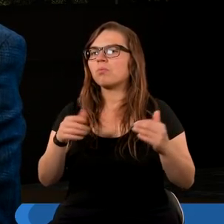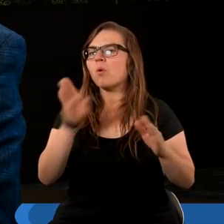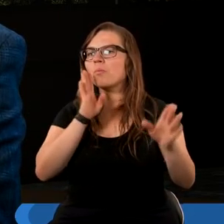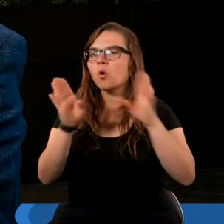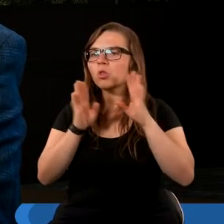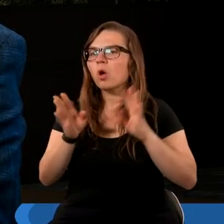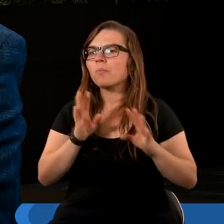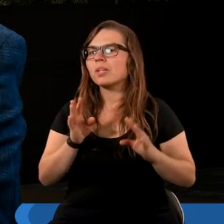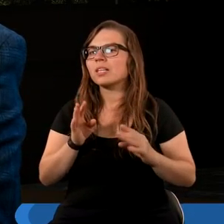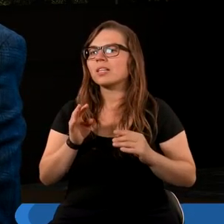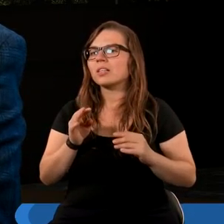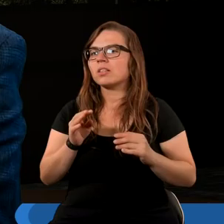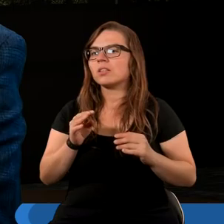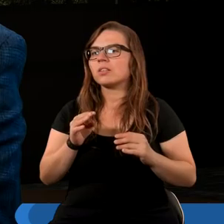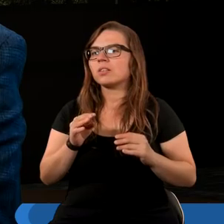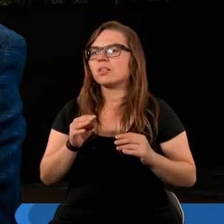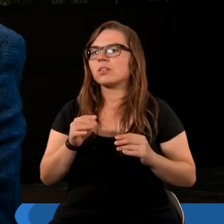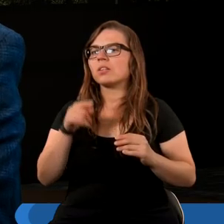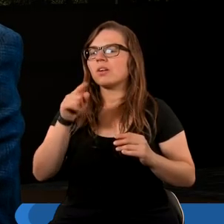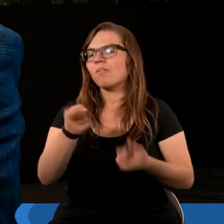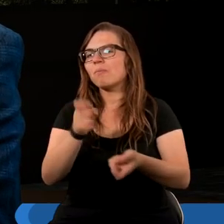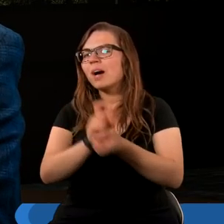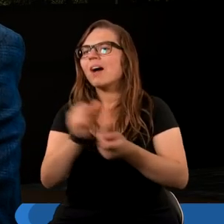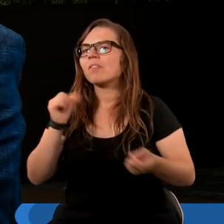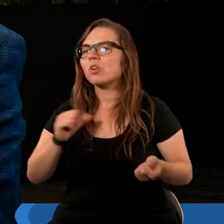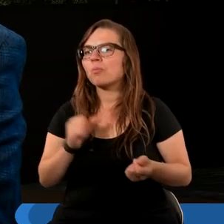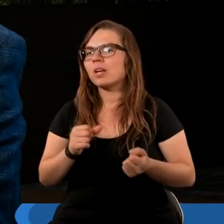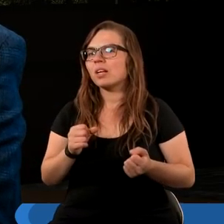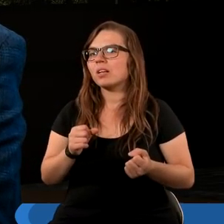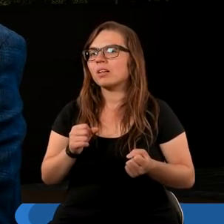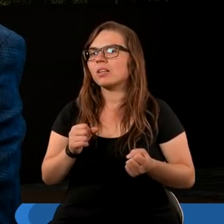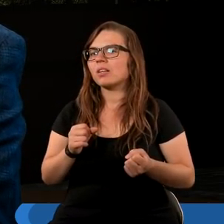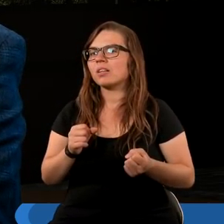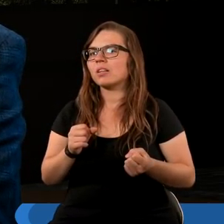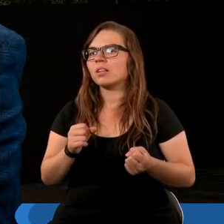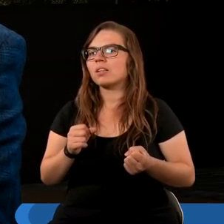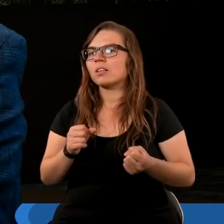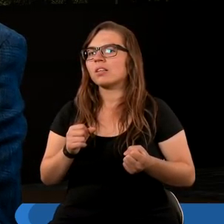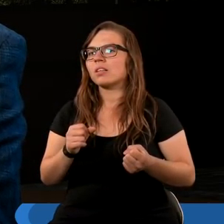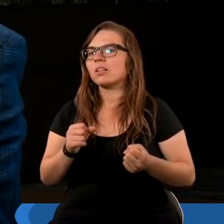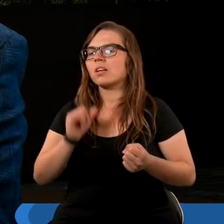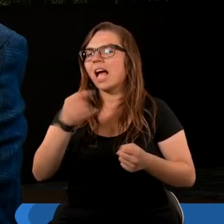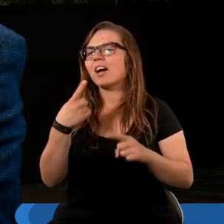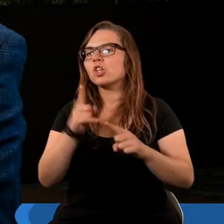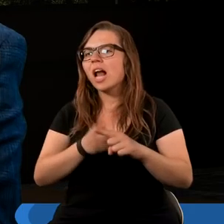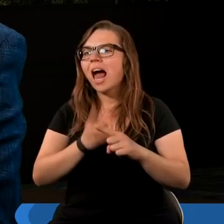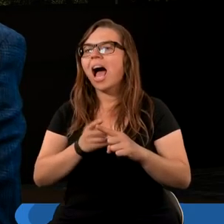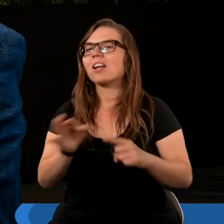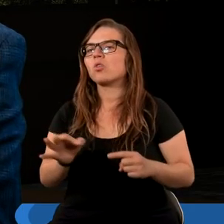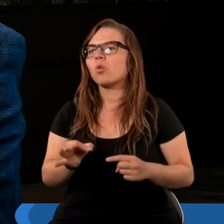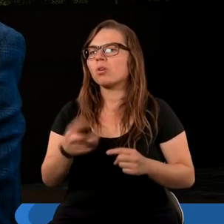odnieść do potęgi, która pojawiła się po Grecji. Więc konkretnie cesarstwo, rzymskie cesarstwo, twarde jak żelazo,